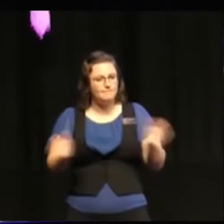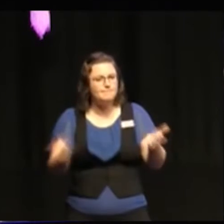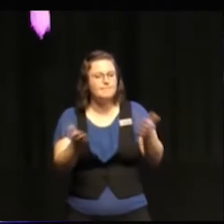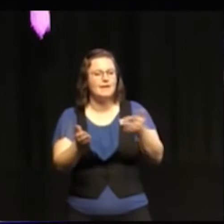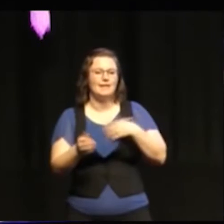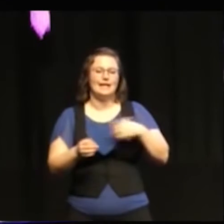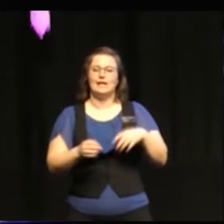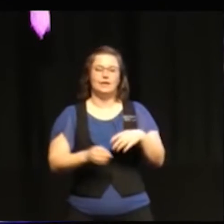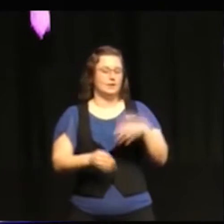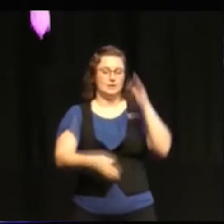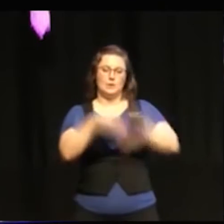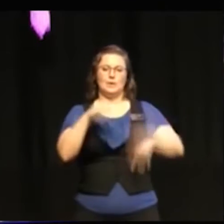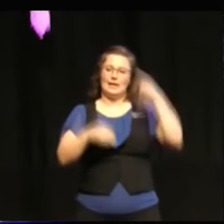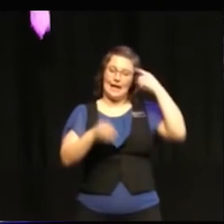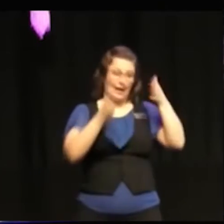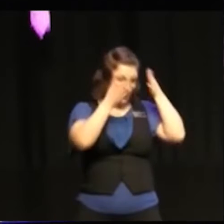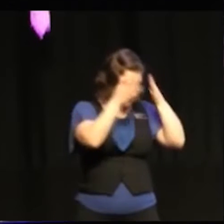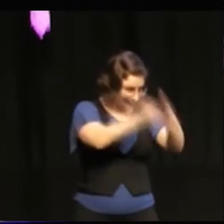här silotänket.